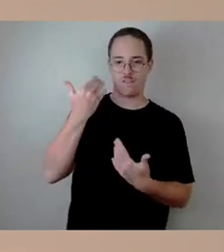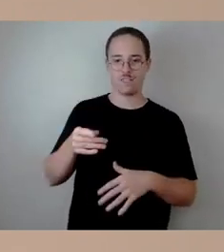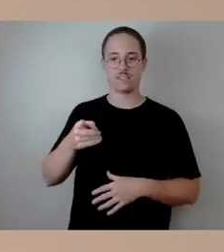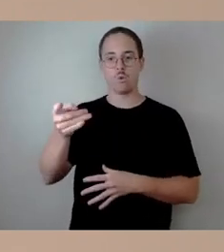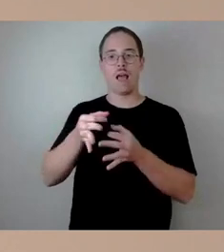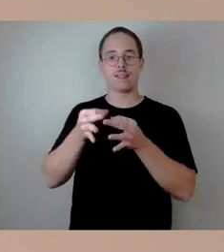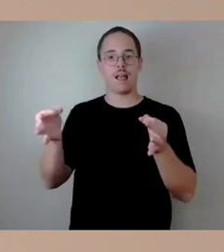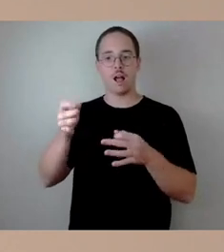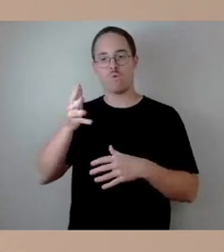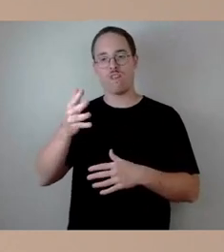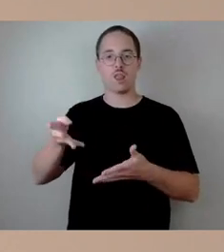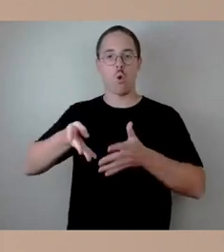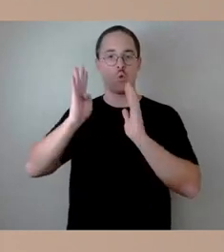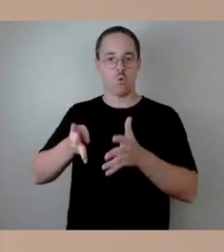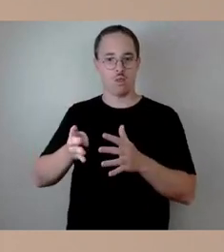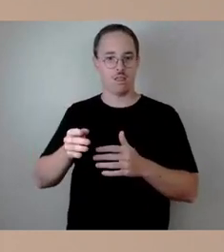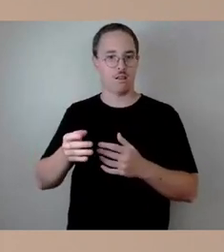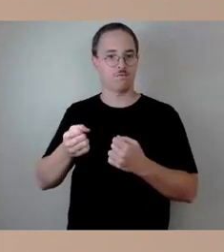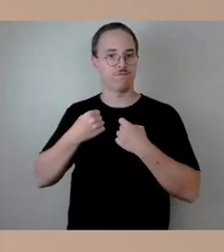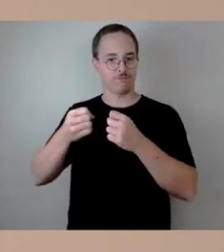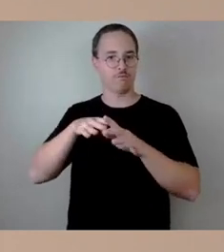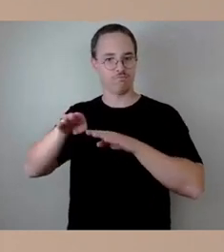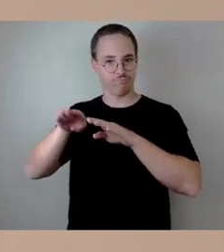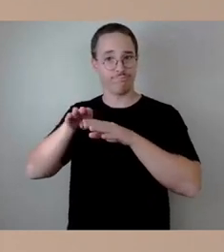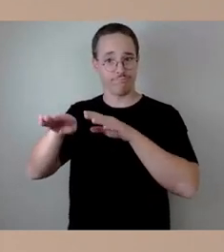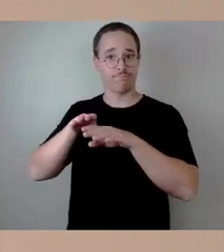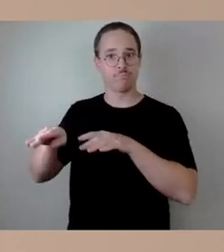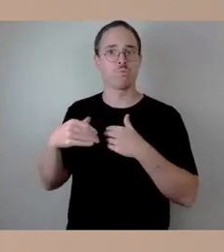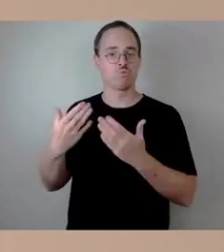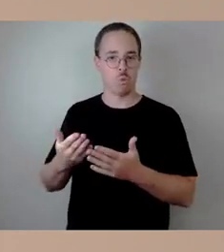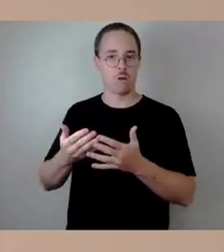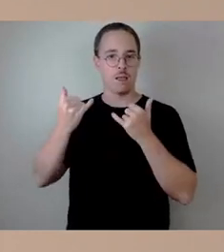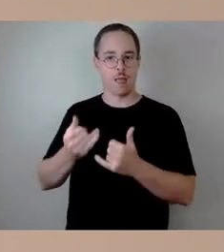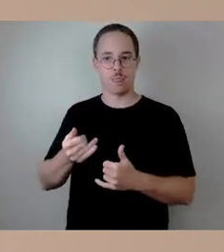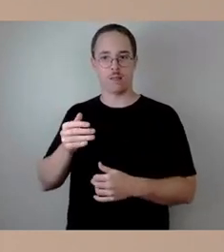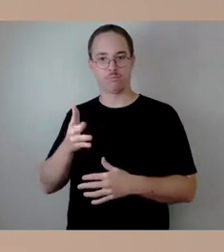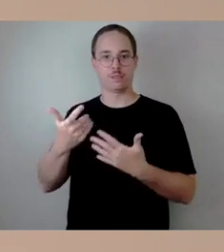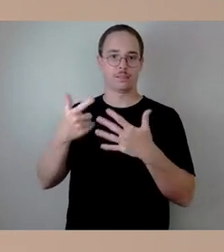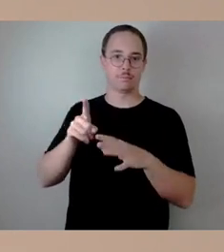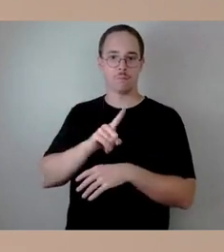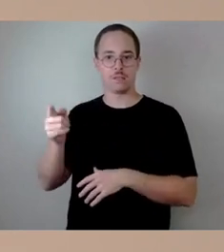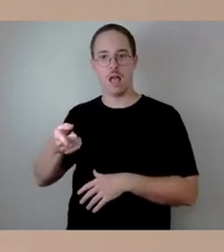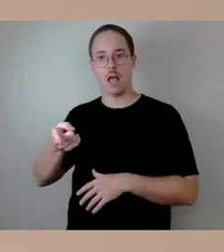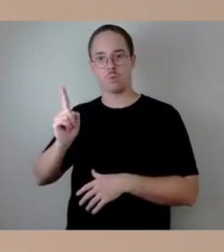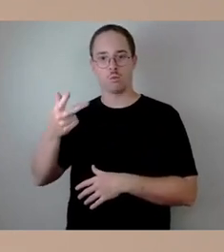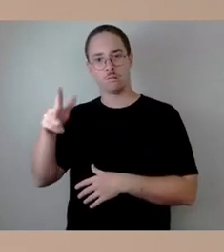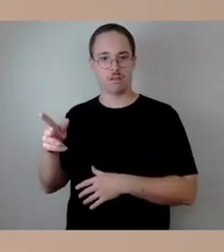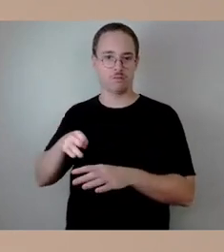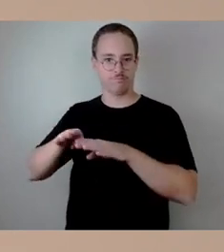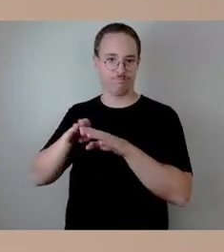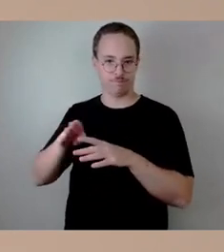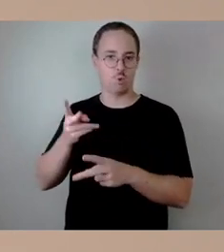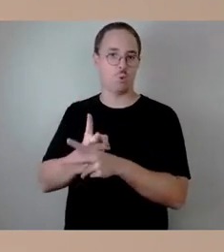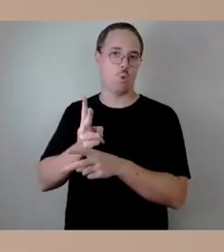dem Abschnitt. Dennoch ist das natürlich eine erhebliche Zahl von regelwidrigem Verhalten.